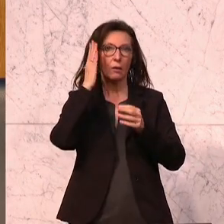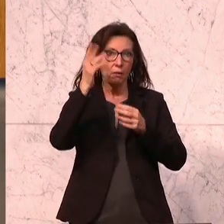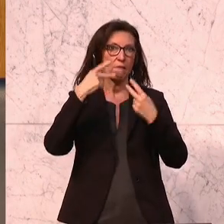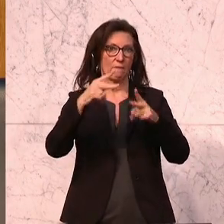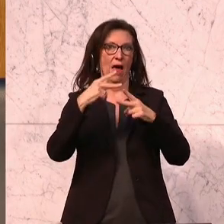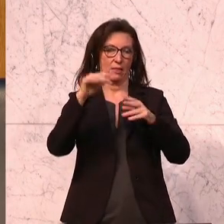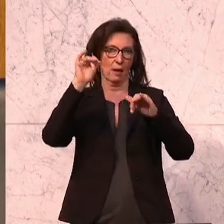danke Ihnen.